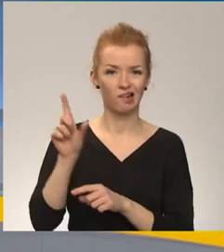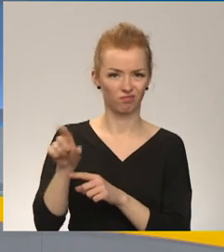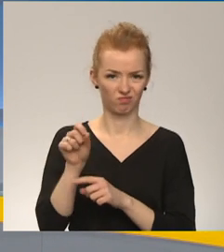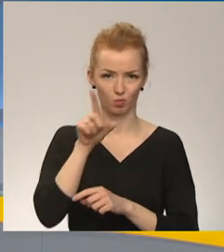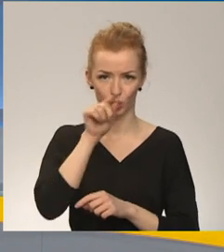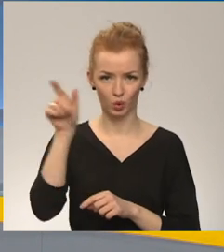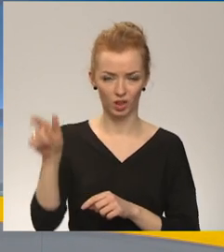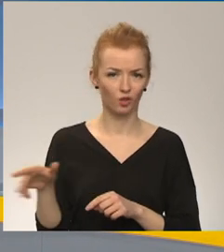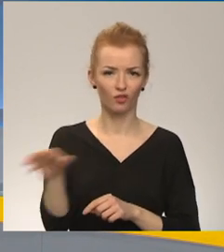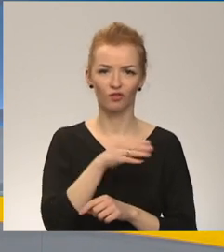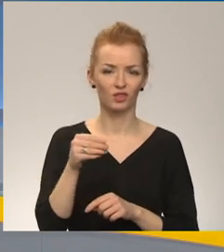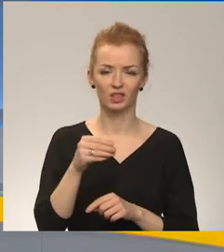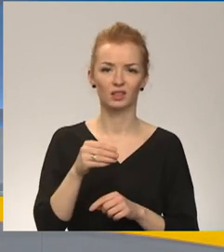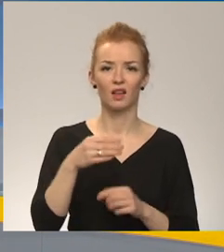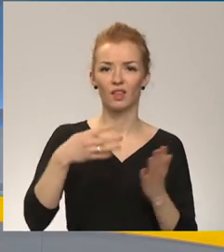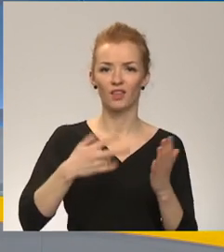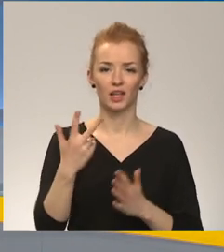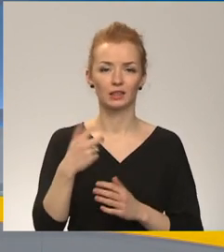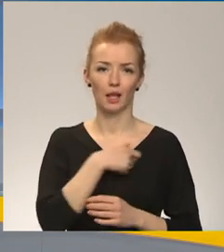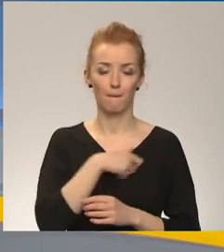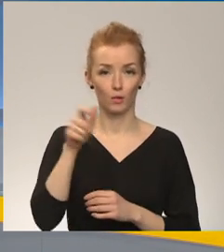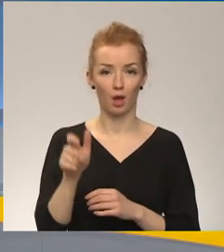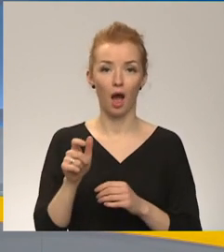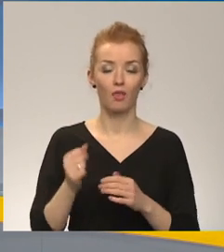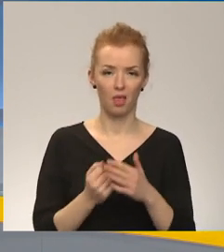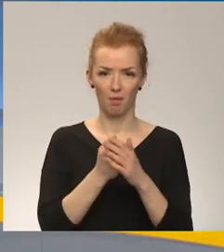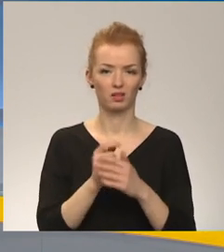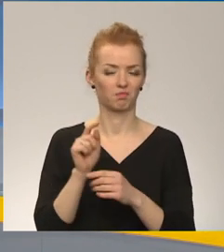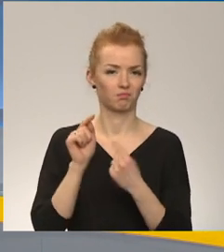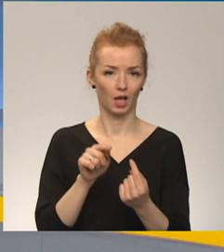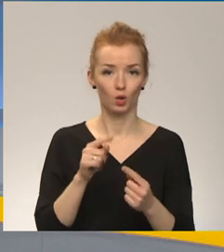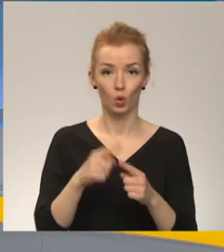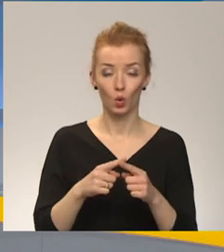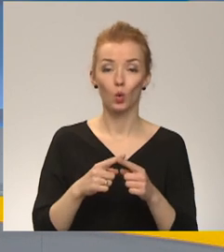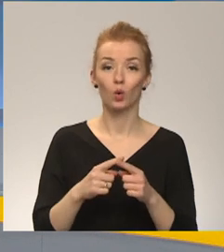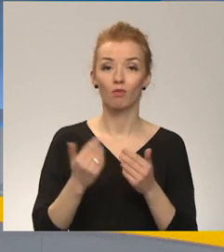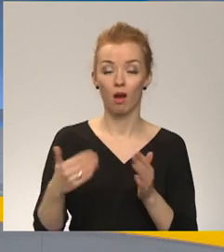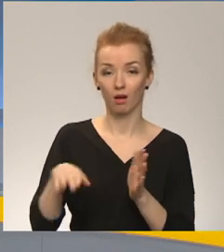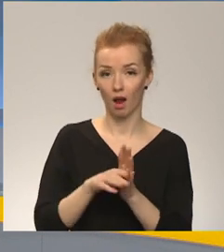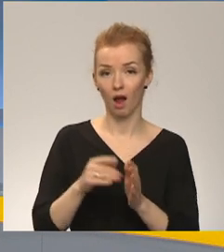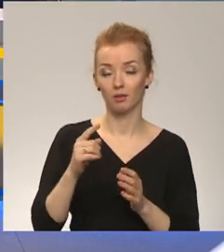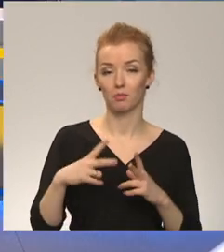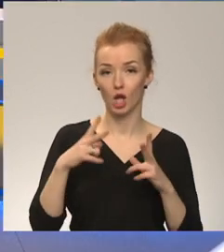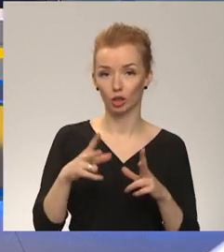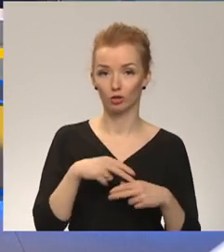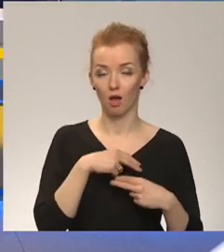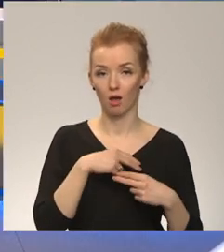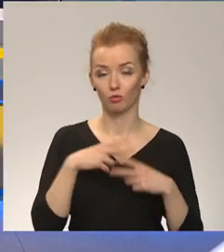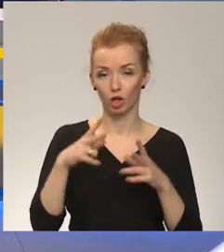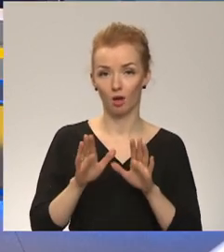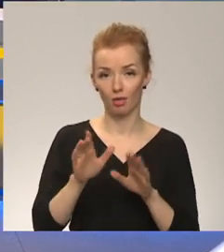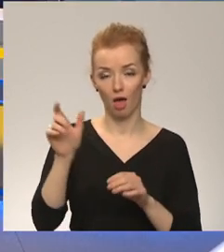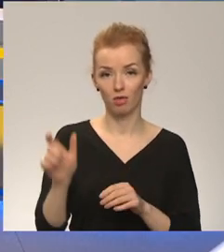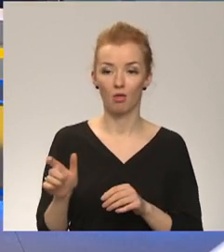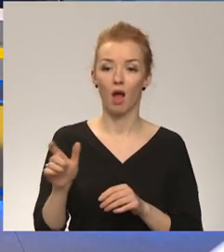vienbalsīgi. 93 deputātiem balsojot pār. Šobrīd mums līdzās ir viena no saimas deputātēm, saimas priekšsēdētājs Biedra Inese Lībiņa Egneri. Sveicināti!